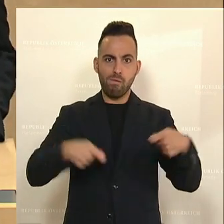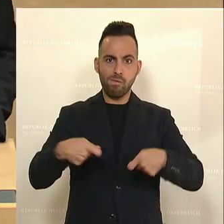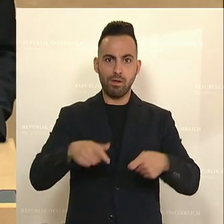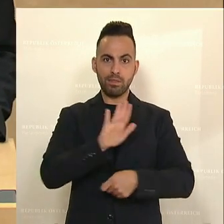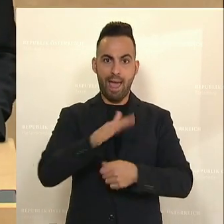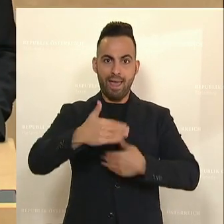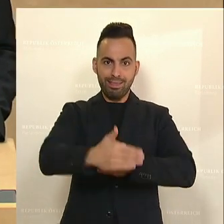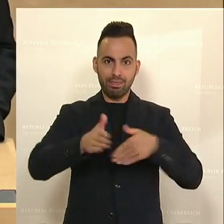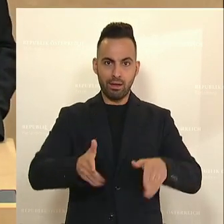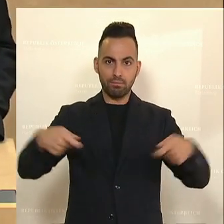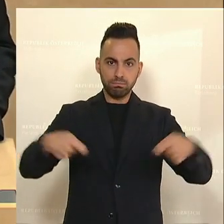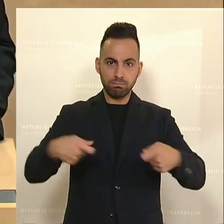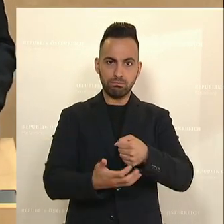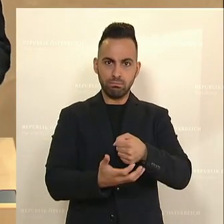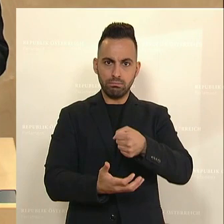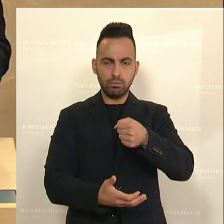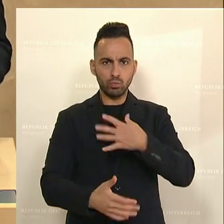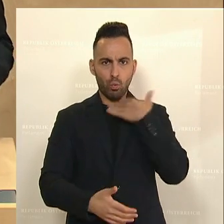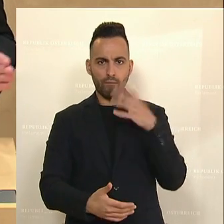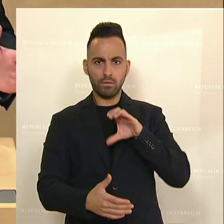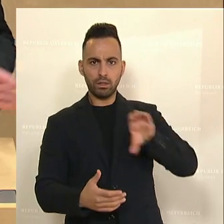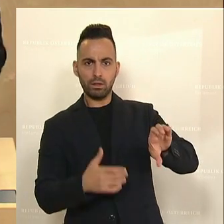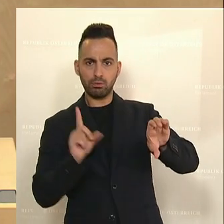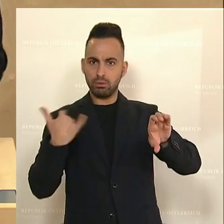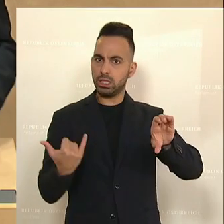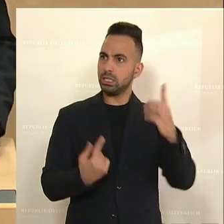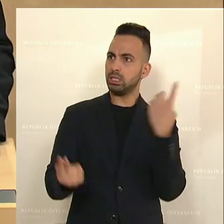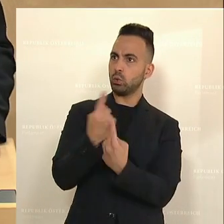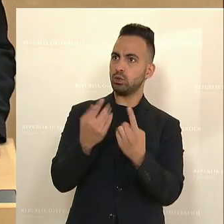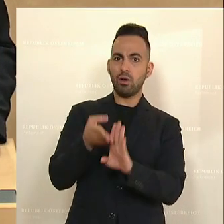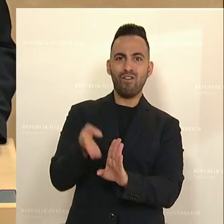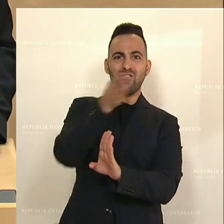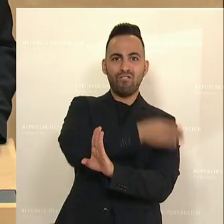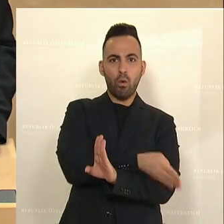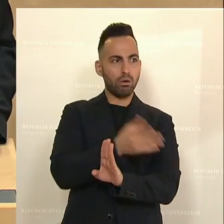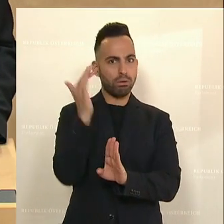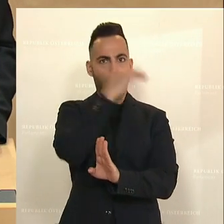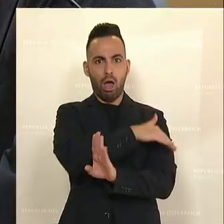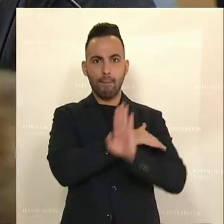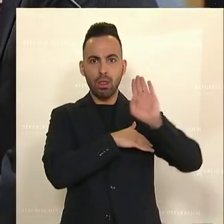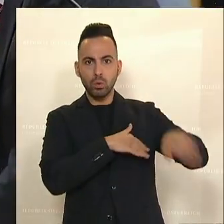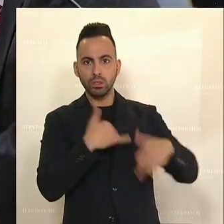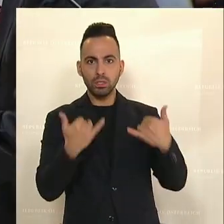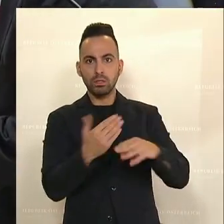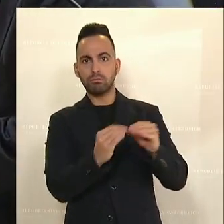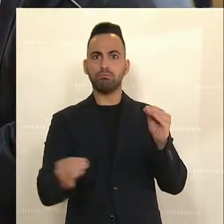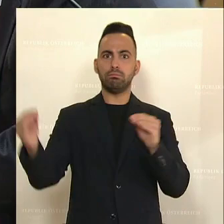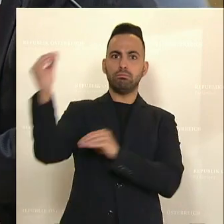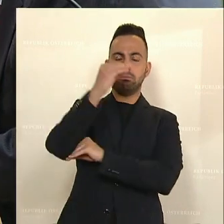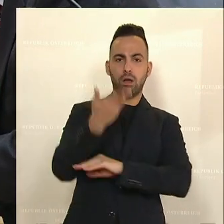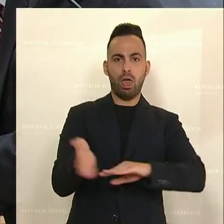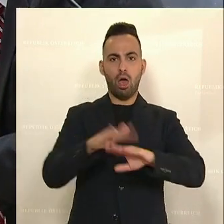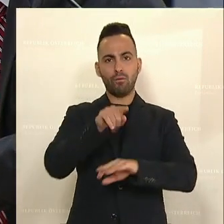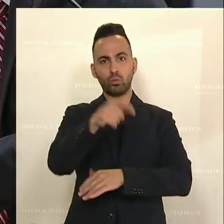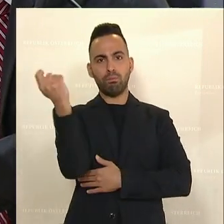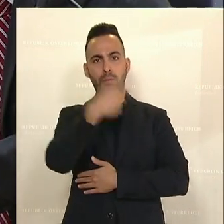momentan eine Situation haben, dass das weit vorhergehende vom Vorgänger Sebastian Kurz bei weitem noch überschritten worden ist.